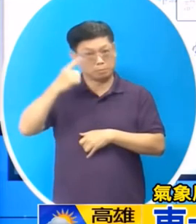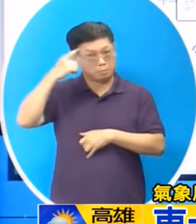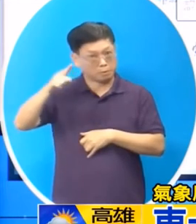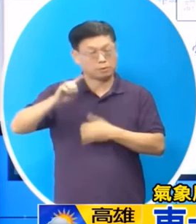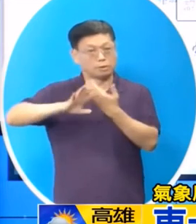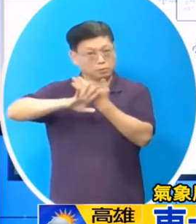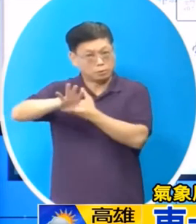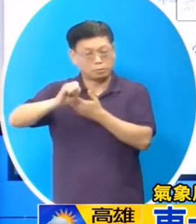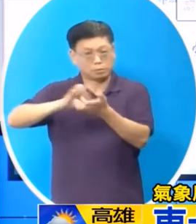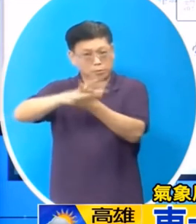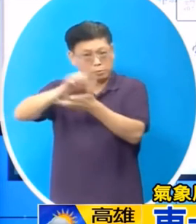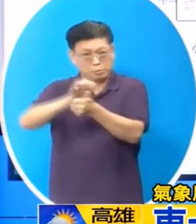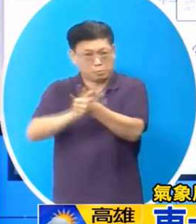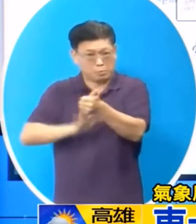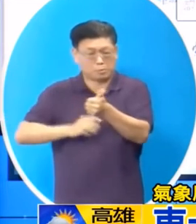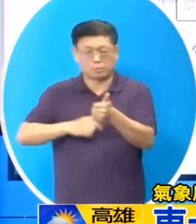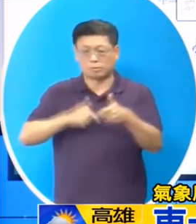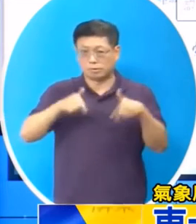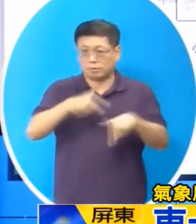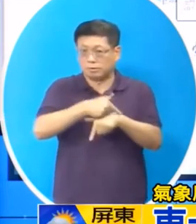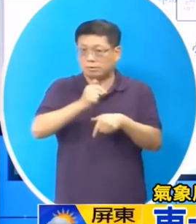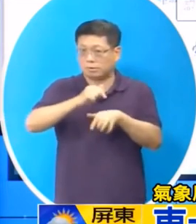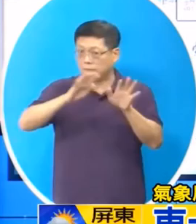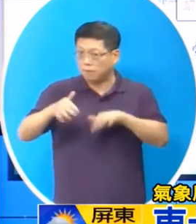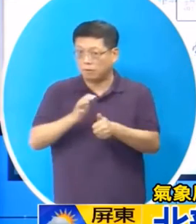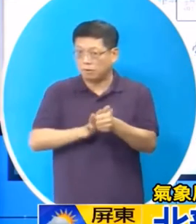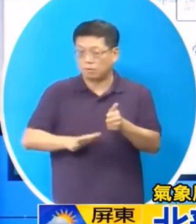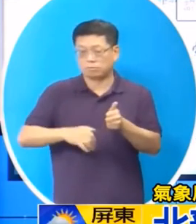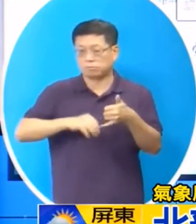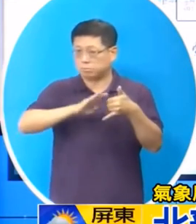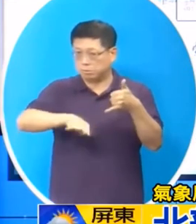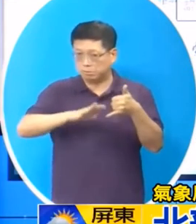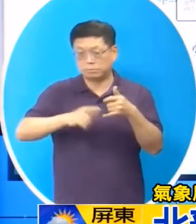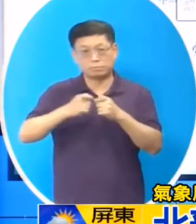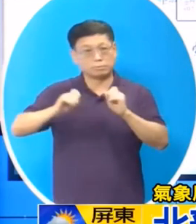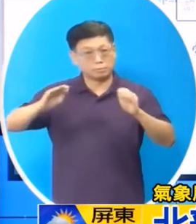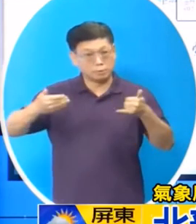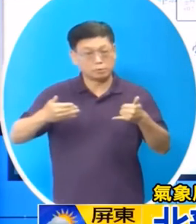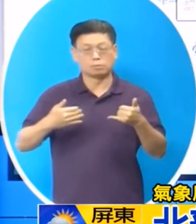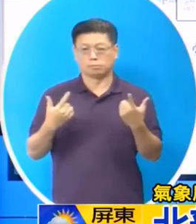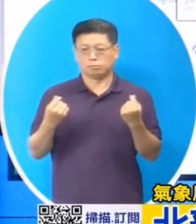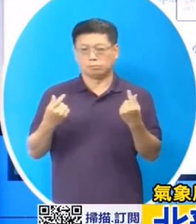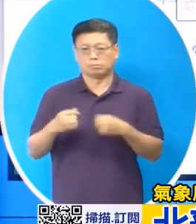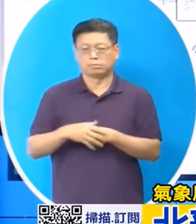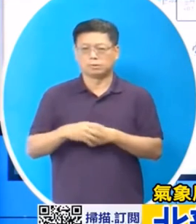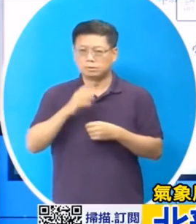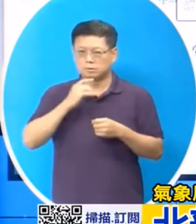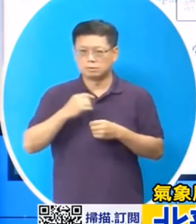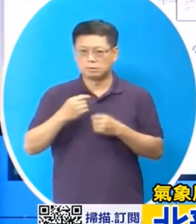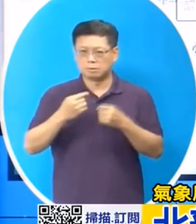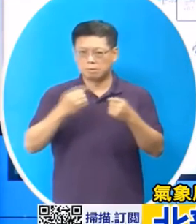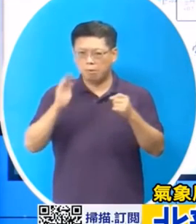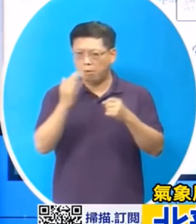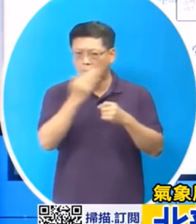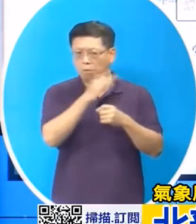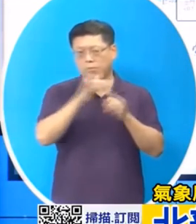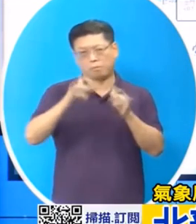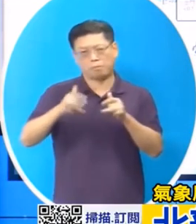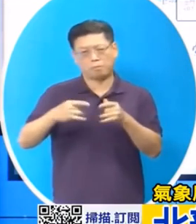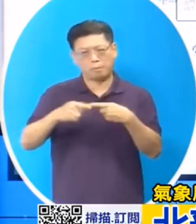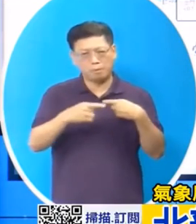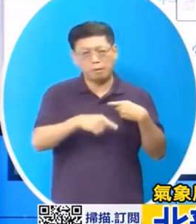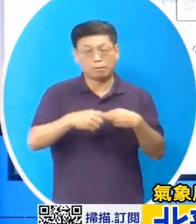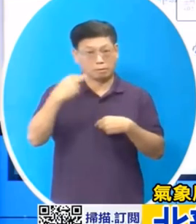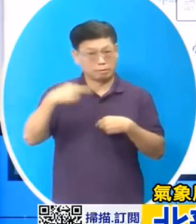外温环流甚至带来一些一些新南风的影响所以中南部地区和恒川半岛仍然会属于比较断续下雨的天气形态